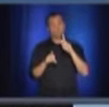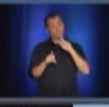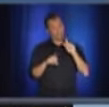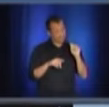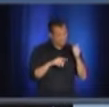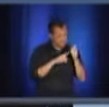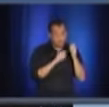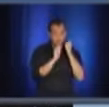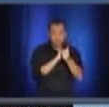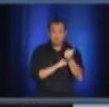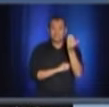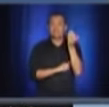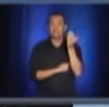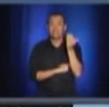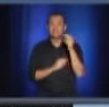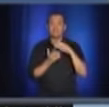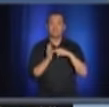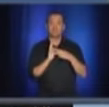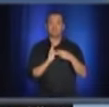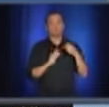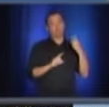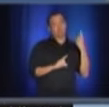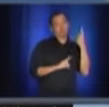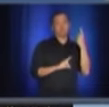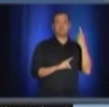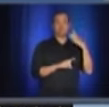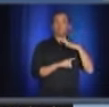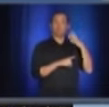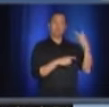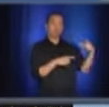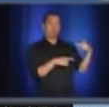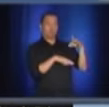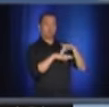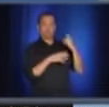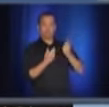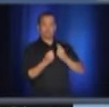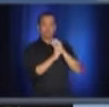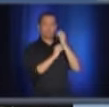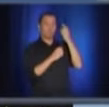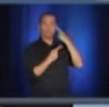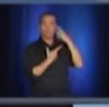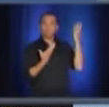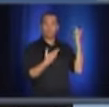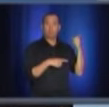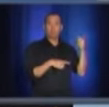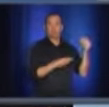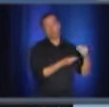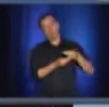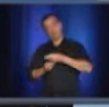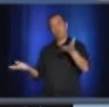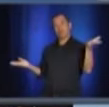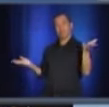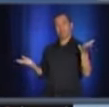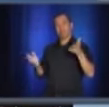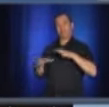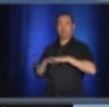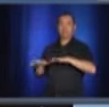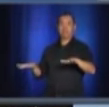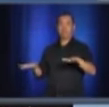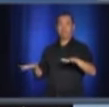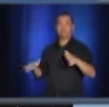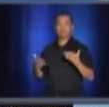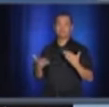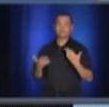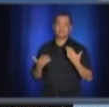-là, là, il y en a juste un qui va générer un cas qui ne sera pas, puis etc. L'autre élément que je voudrais insister, là, il faut collaborer avec la santé